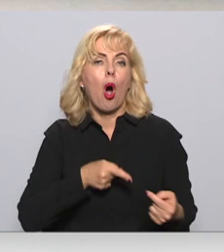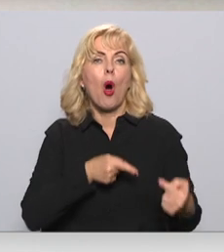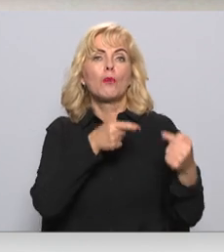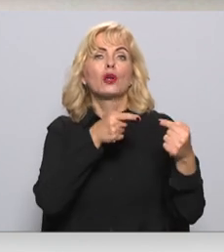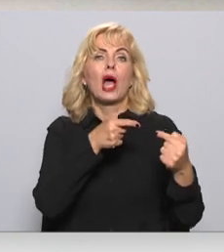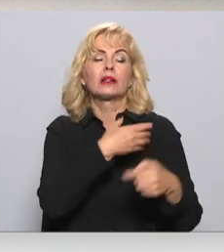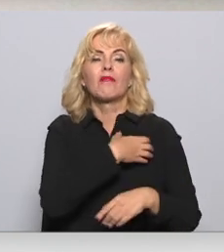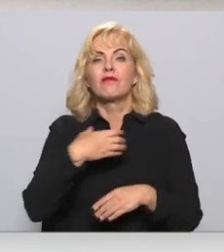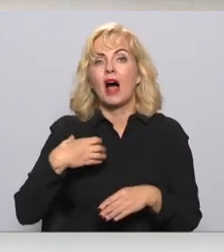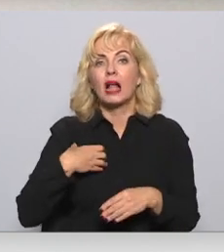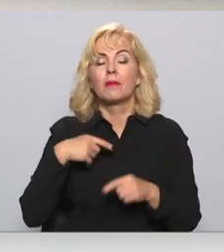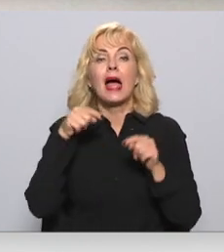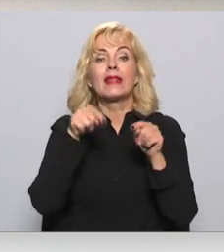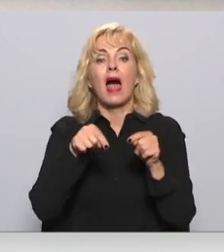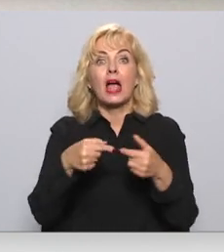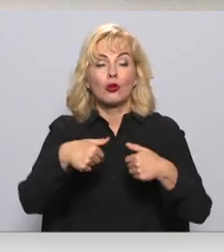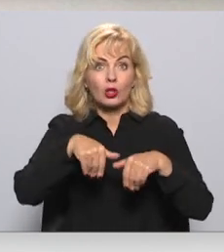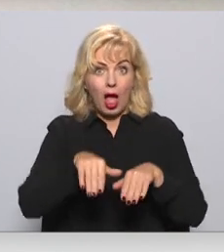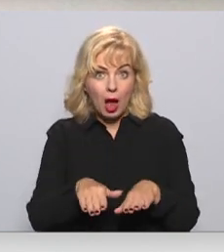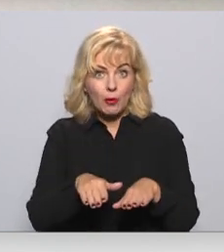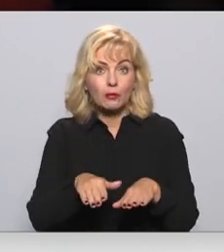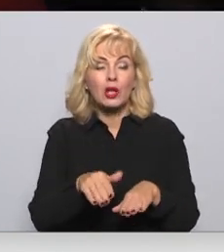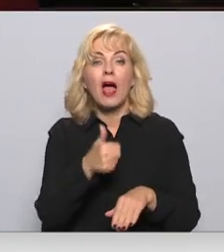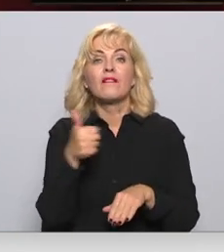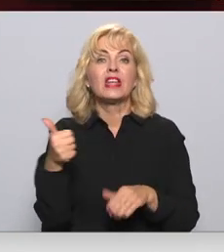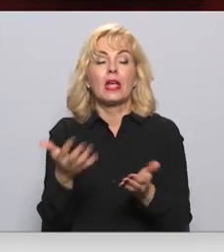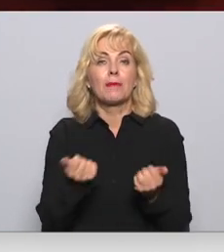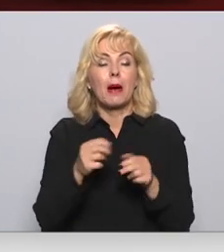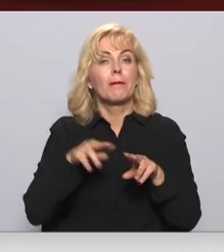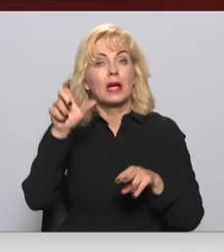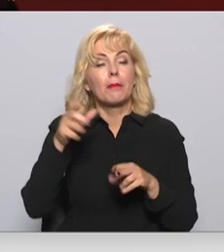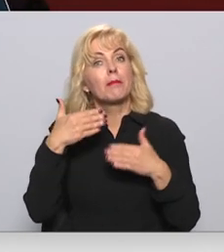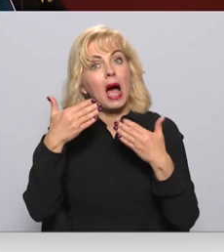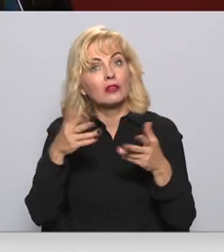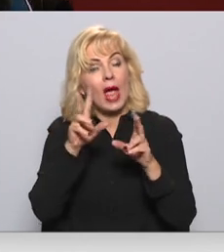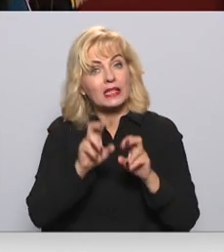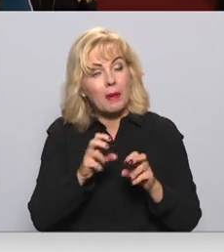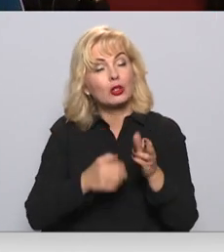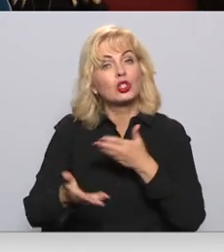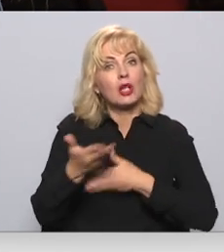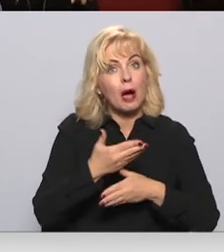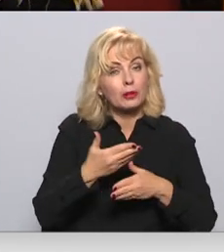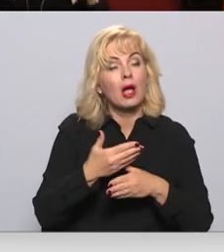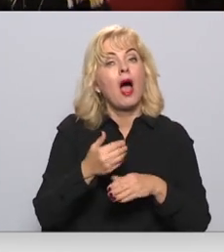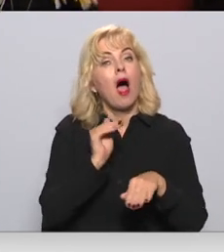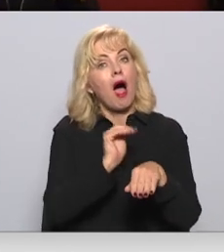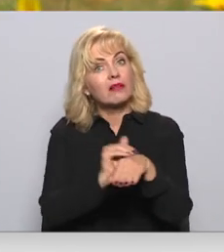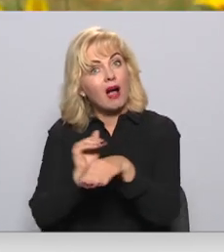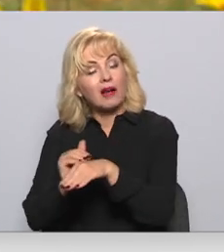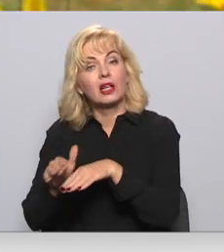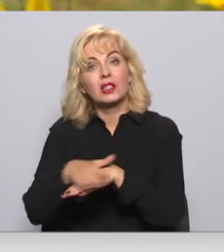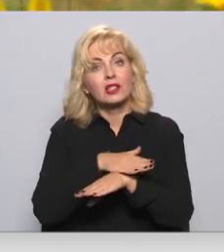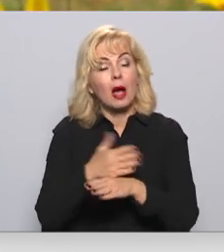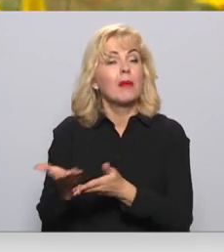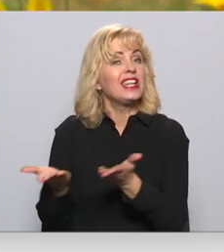valdībai tajos lēmumos, kurus viņi pieņem. Premiers pateicās ekspertiem par sadarbību, vienlaikus atgādinot sabiedrībai,